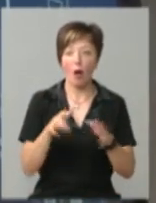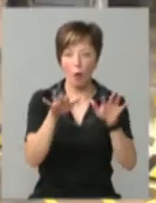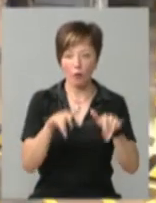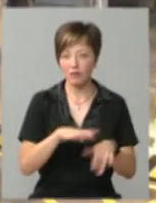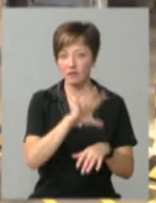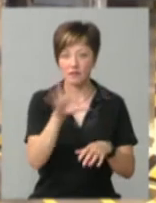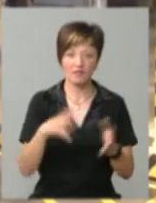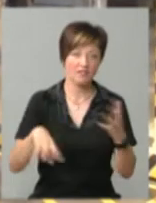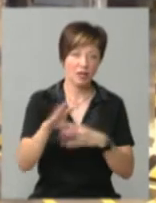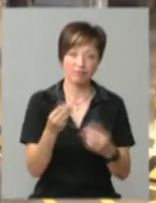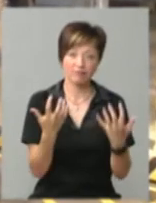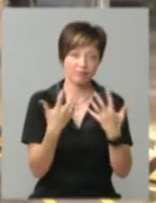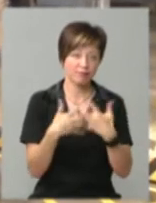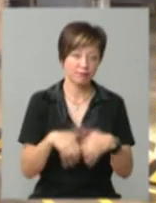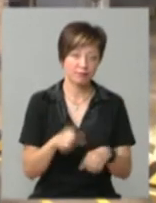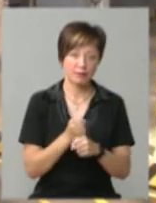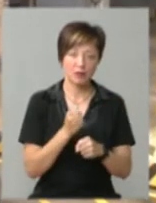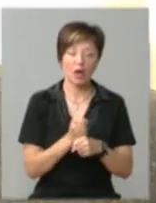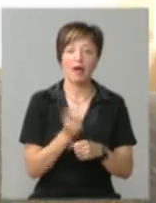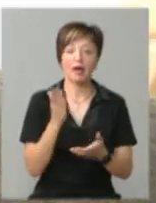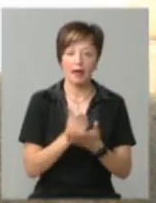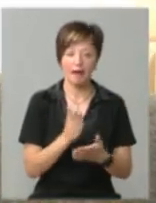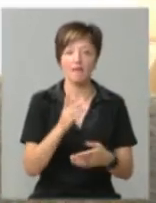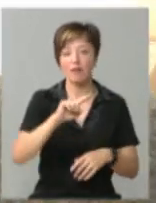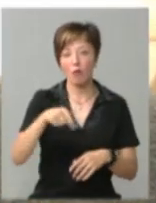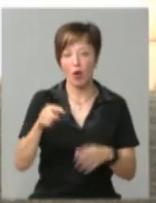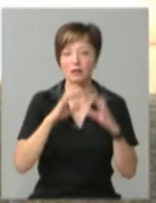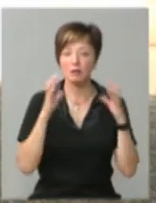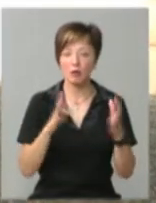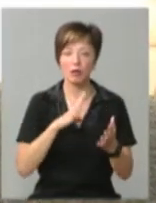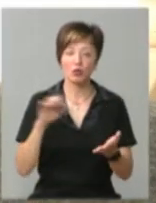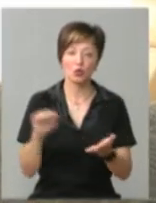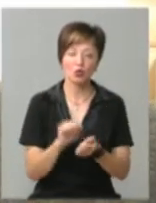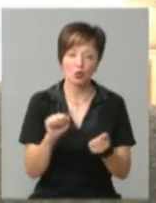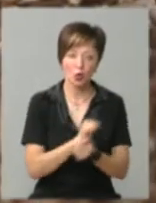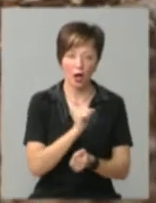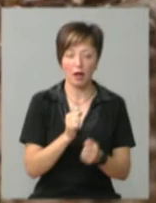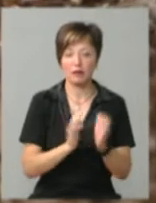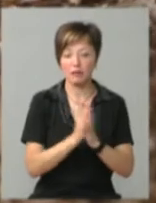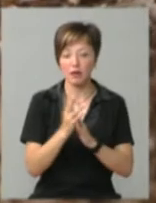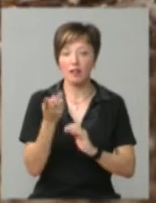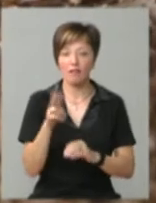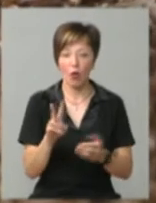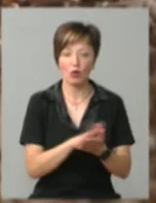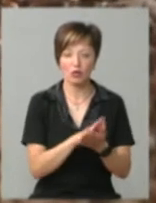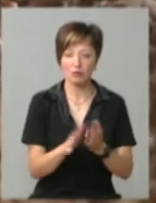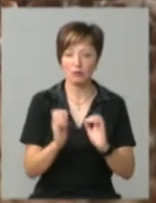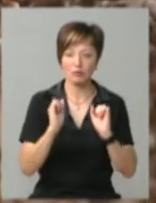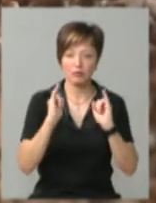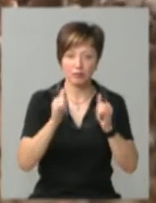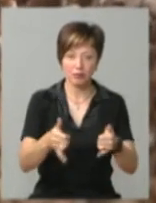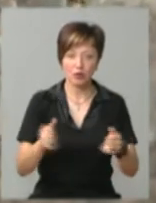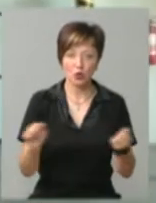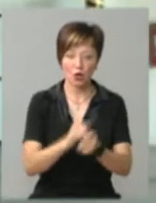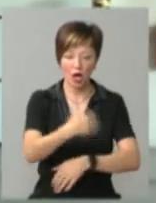все працює автоматично. За його словами, є вимоги і до зберігання насіння. Воно має бути сухе. Тож розторопшу після двох очисток висипають у сухі дерев'яні